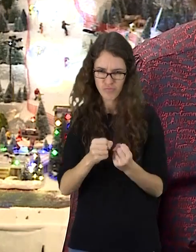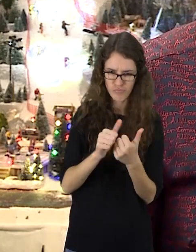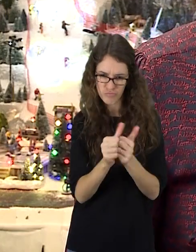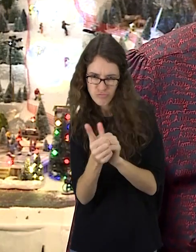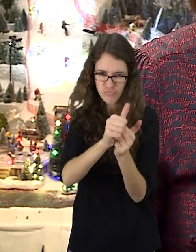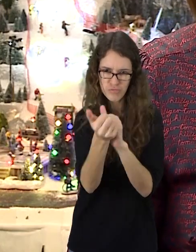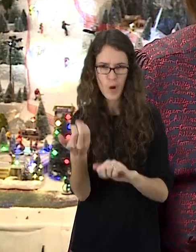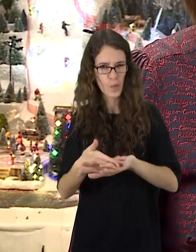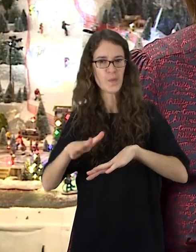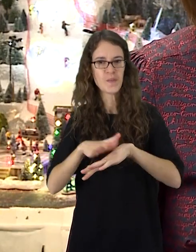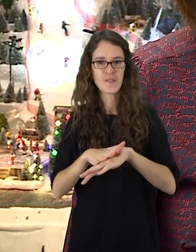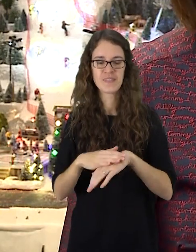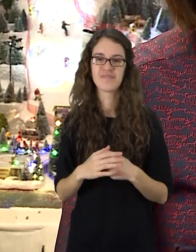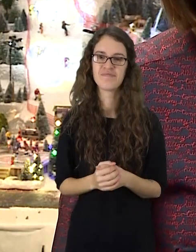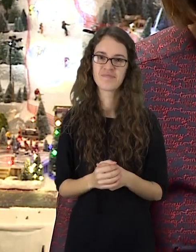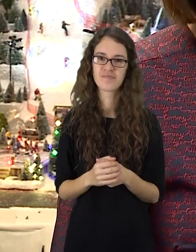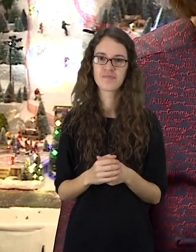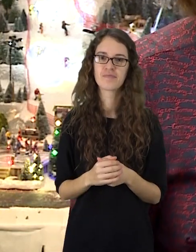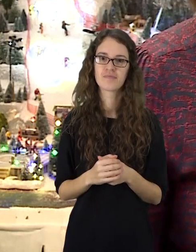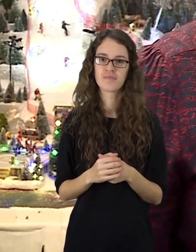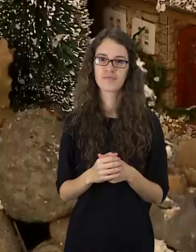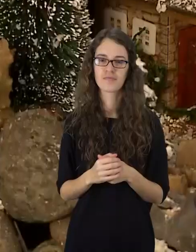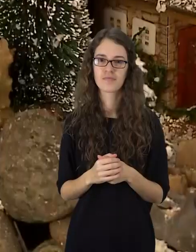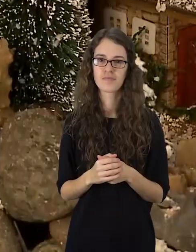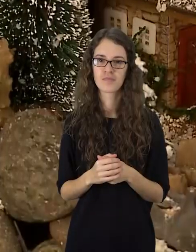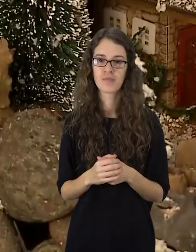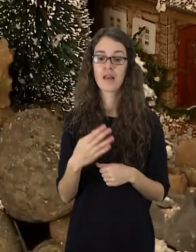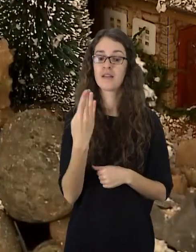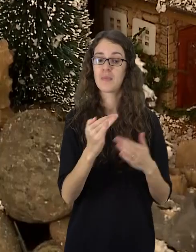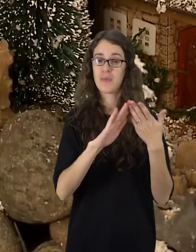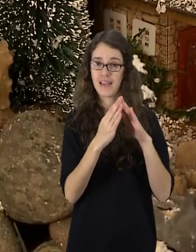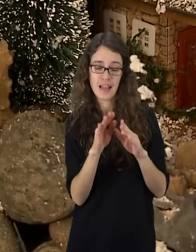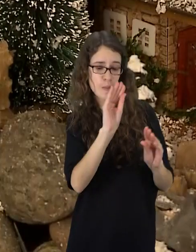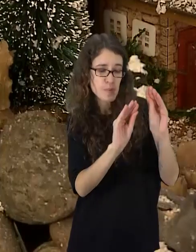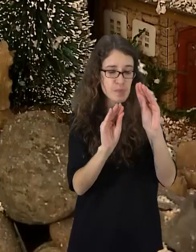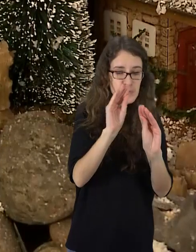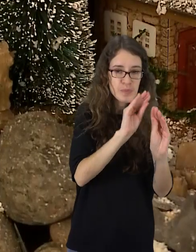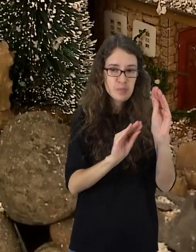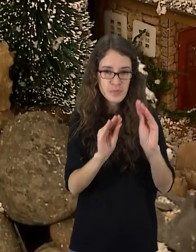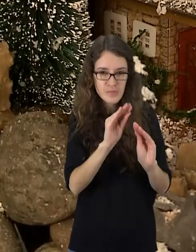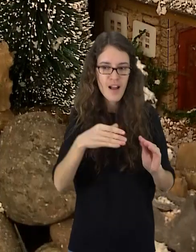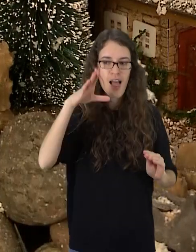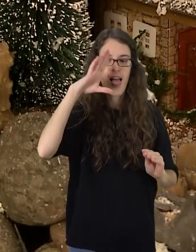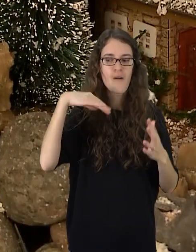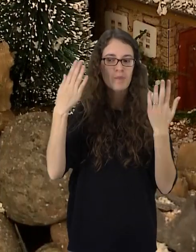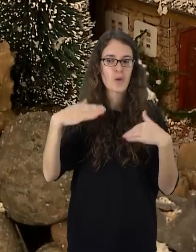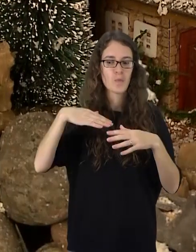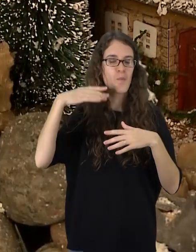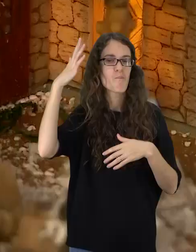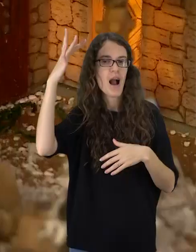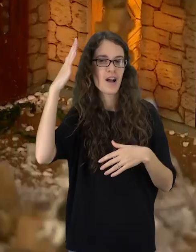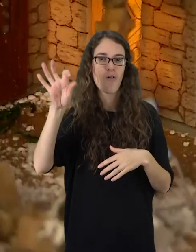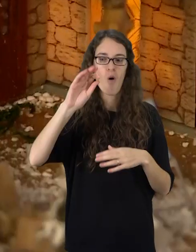Tai sniegas dings ir bus tik trasa. Ir miestelis. Dar tebestatydama šių metį miesteliu yra saspijos sukurti ir